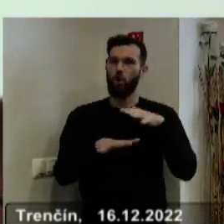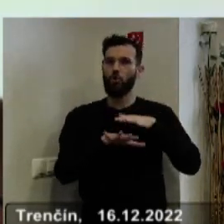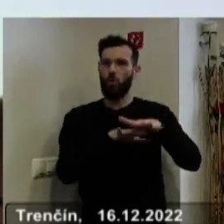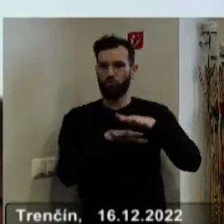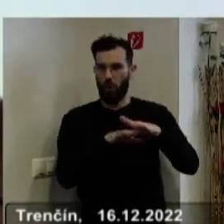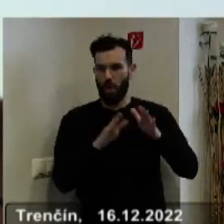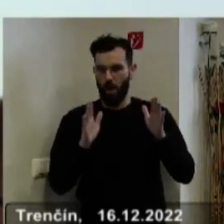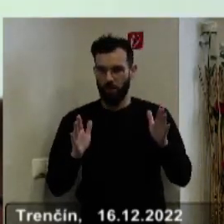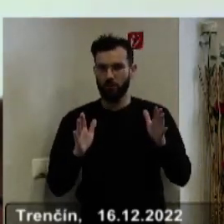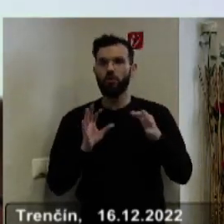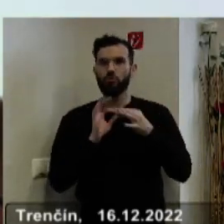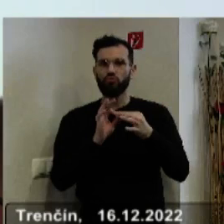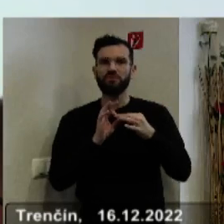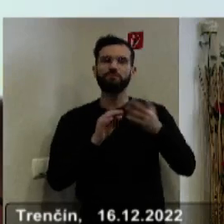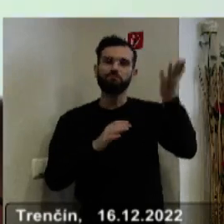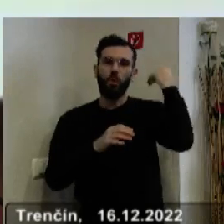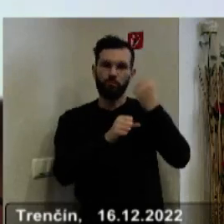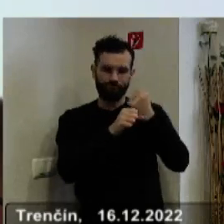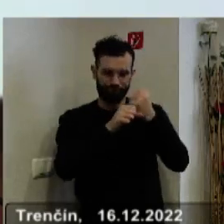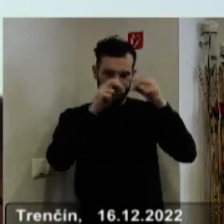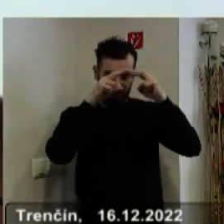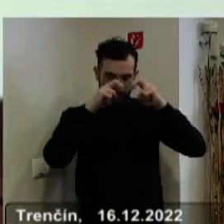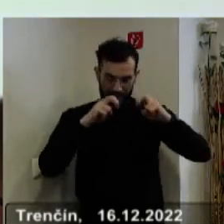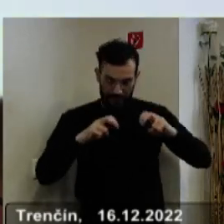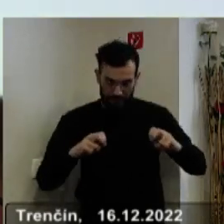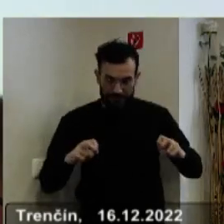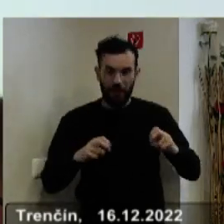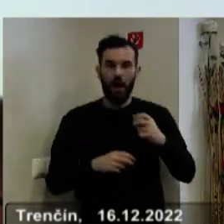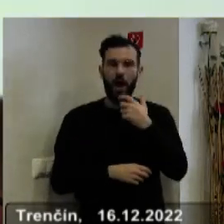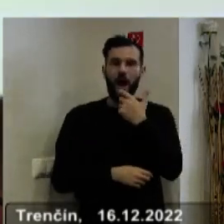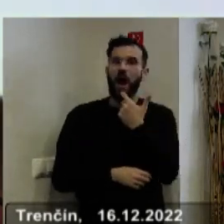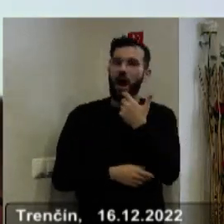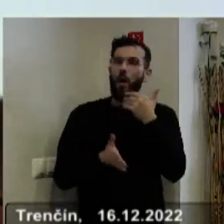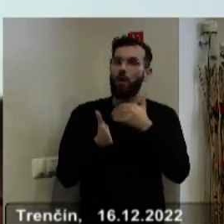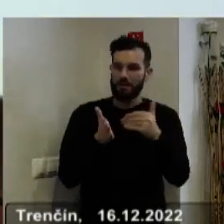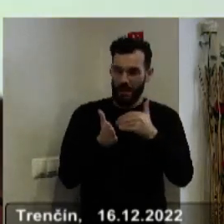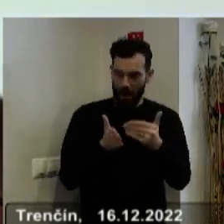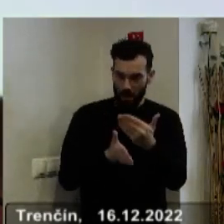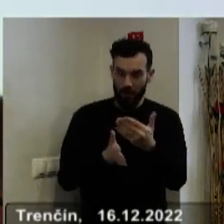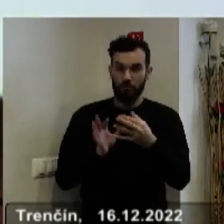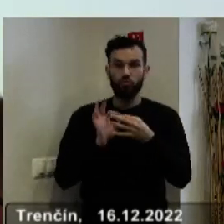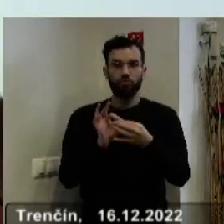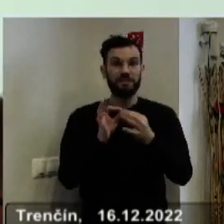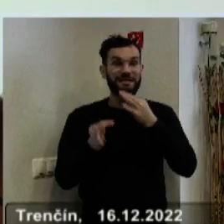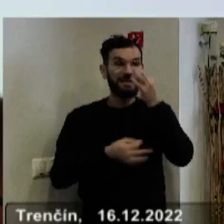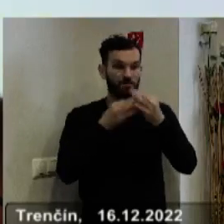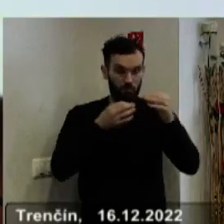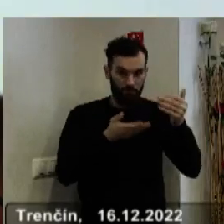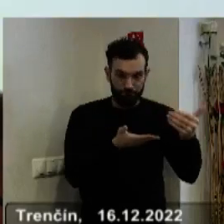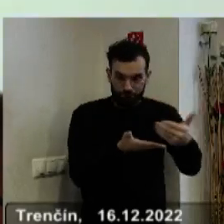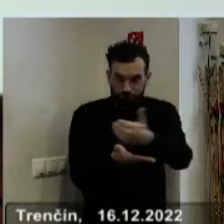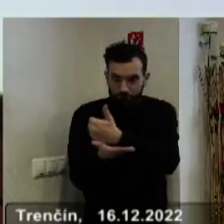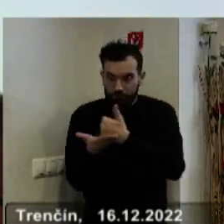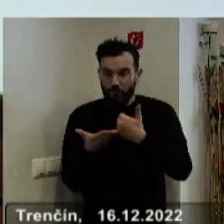z analitickej činnosti útvaru, z zbierania podnetov informácií